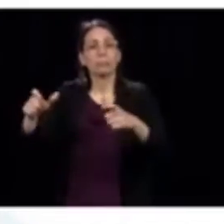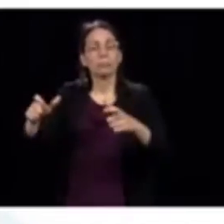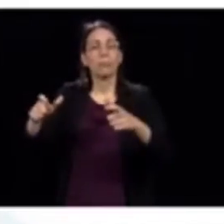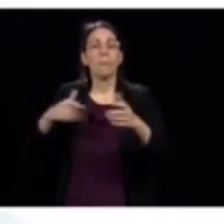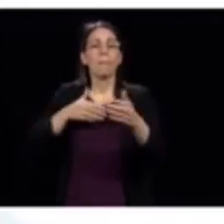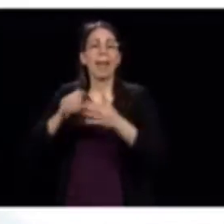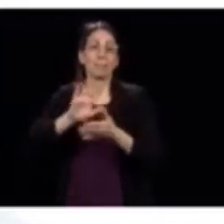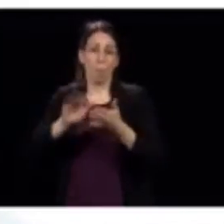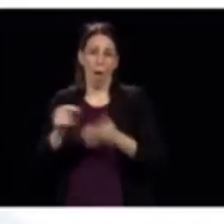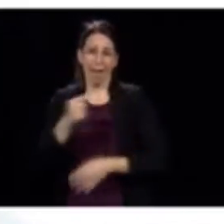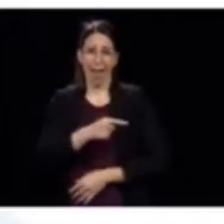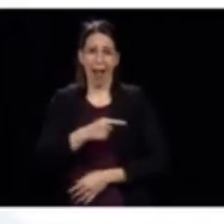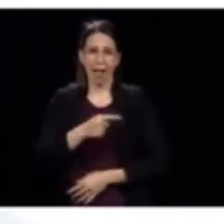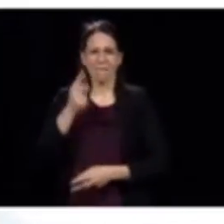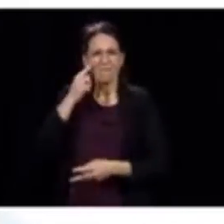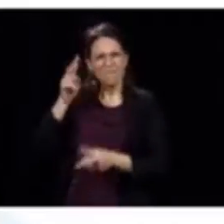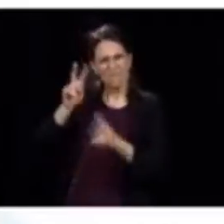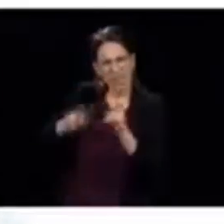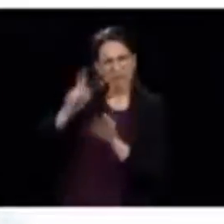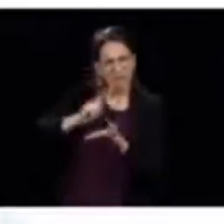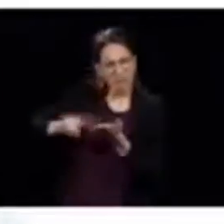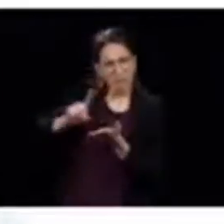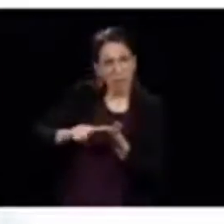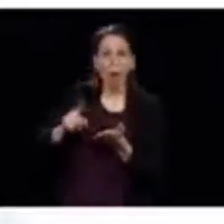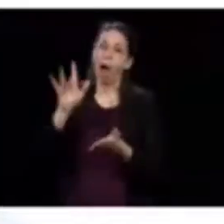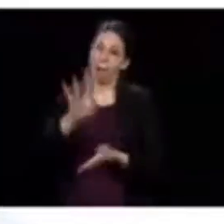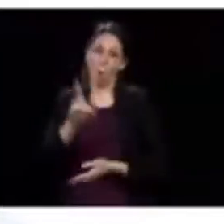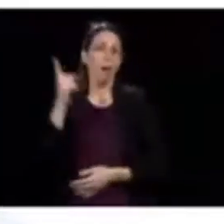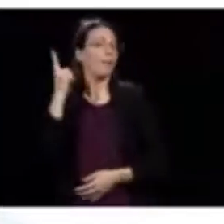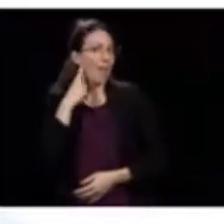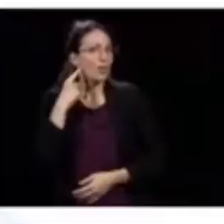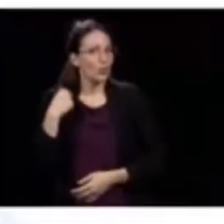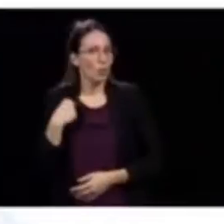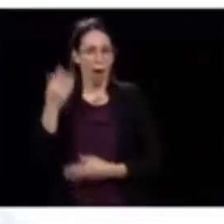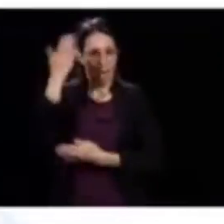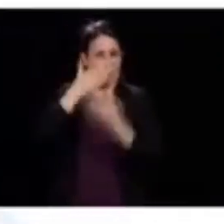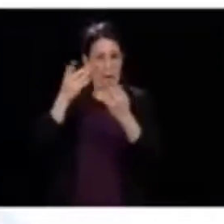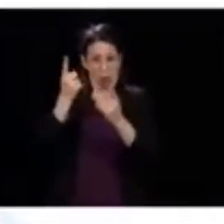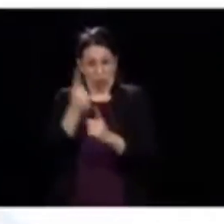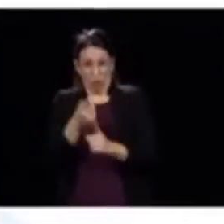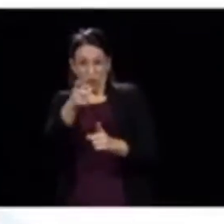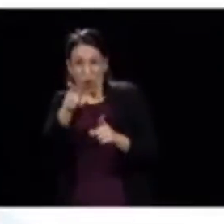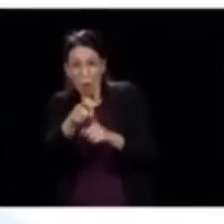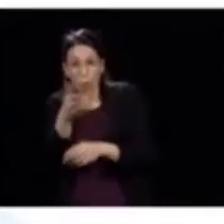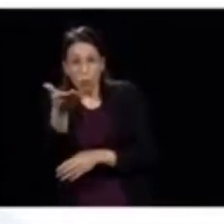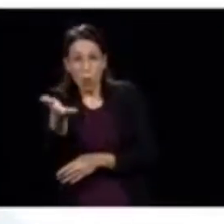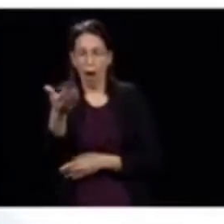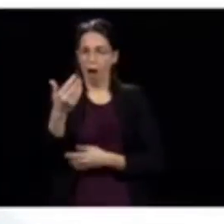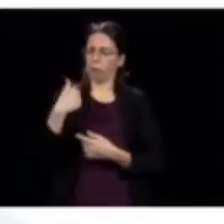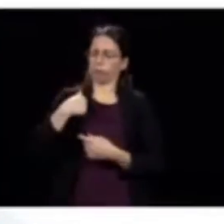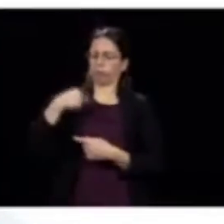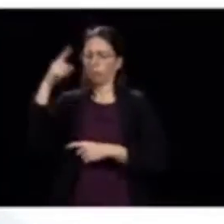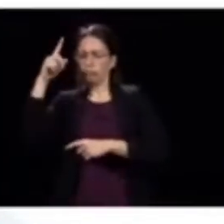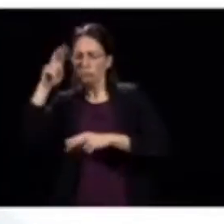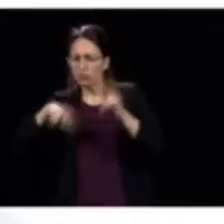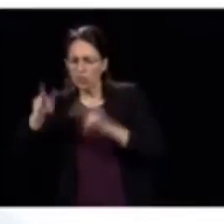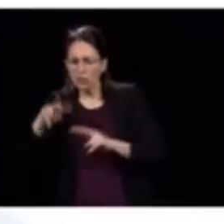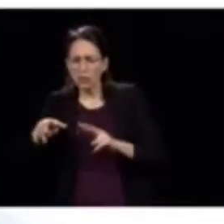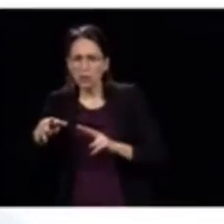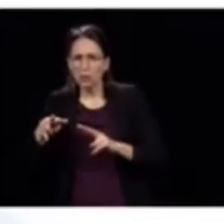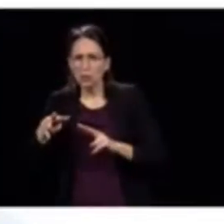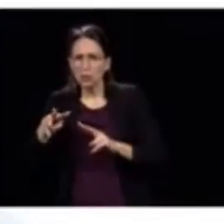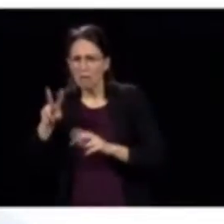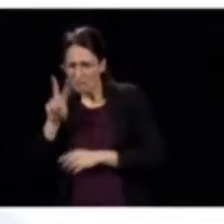de Montréal, une vérification où j'entendais, justement, des préoccupations comme celles que vous dites. On est allé aux sources